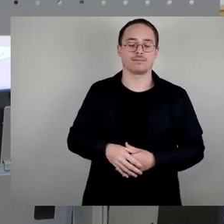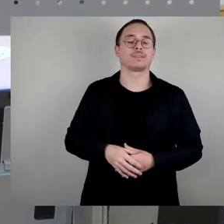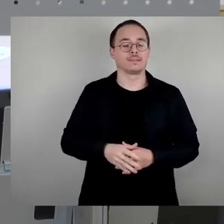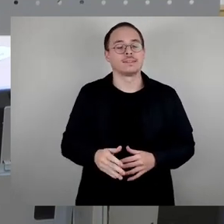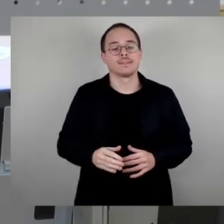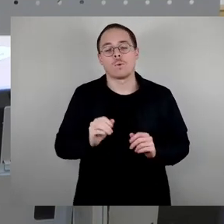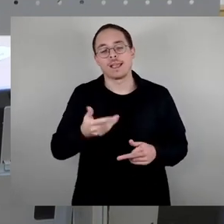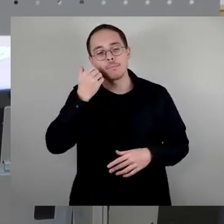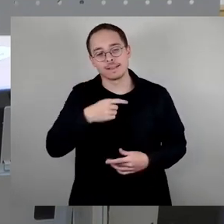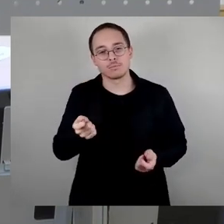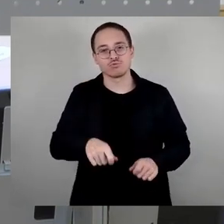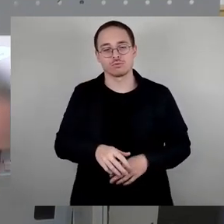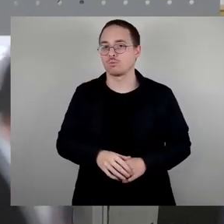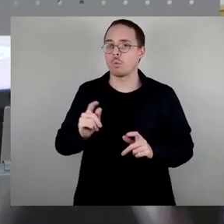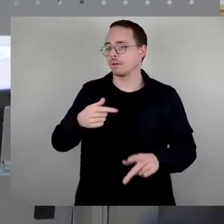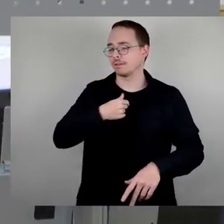Gut, dann melde ich mich nochmal, okay.